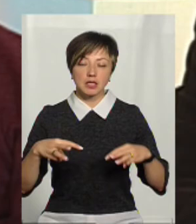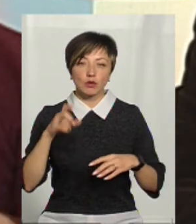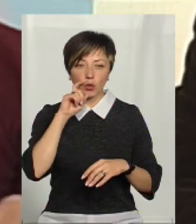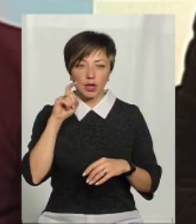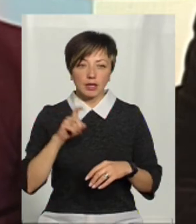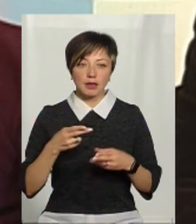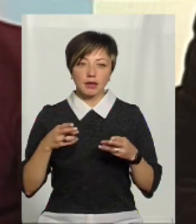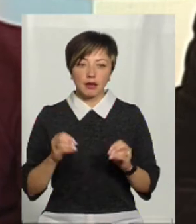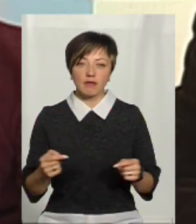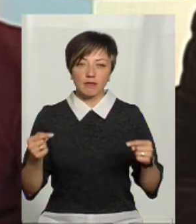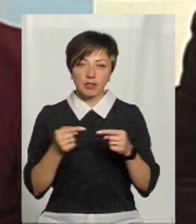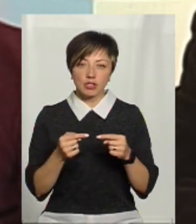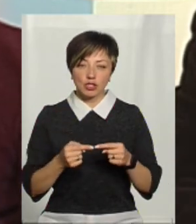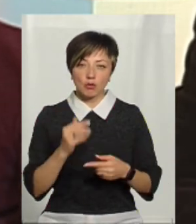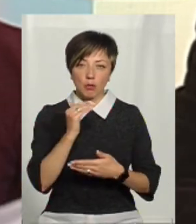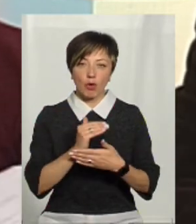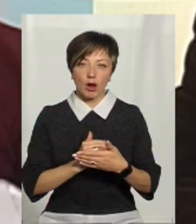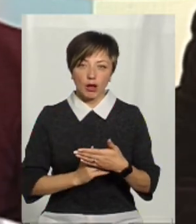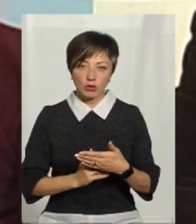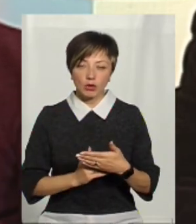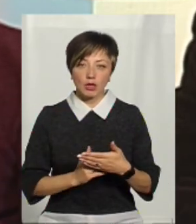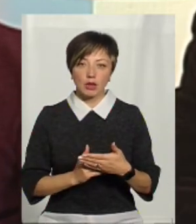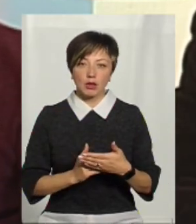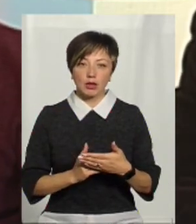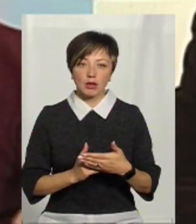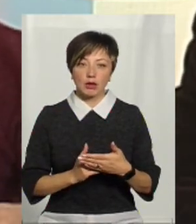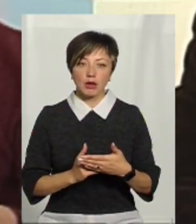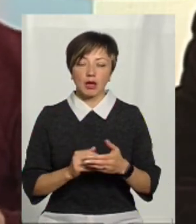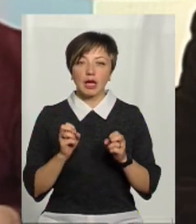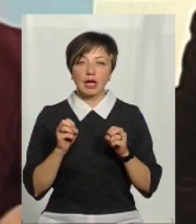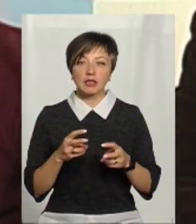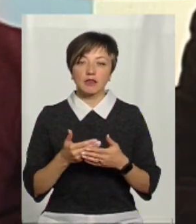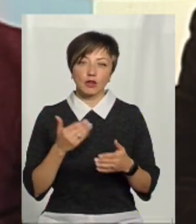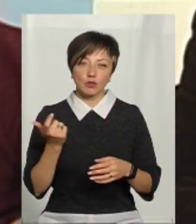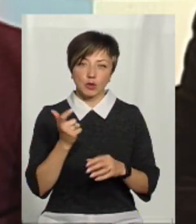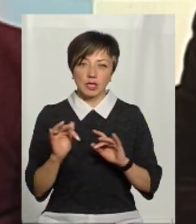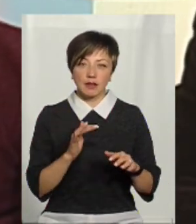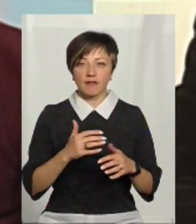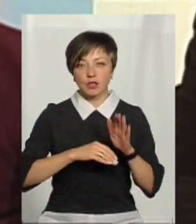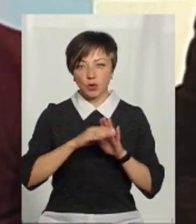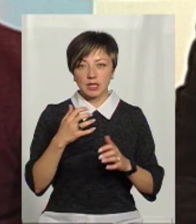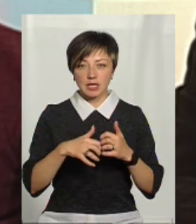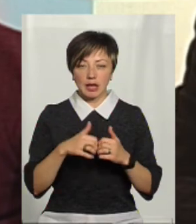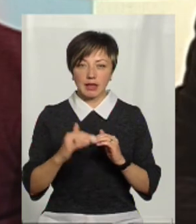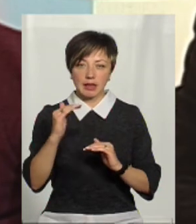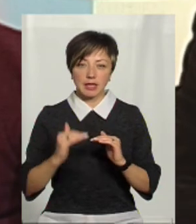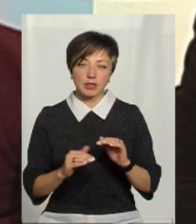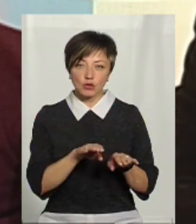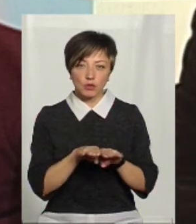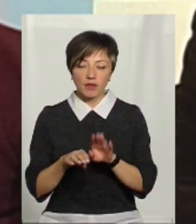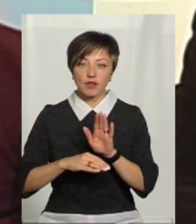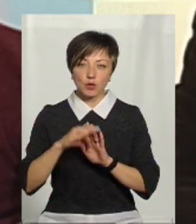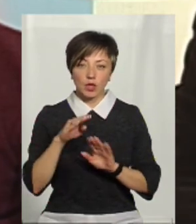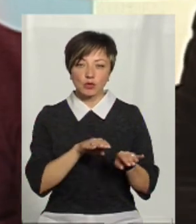України де визначений певний порядок по ступенях ризику від господарської діяльності високий, середній і низький ступень ризику